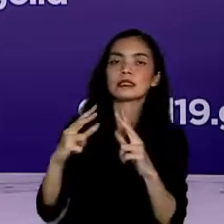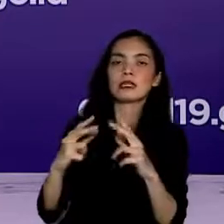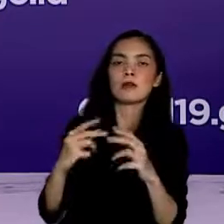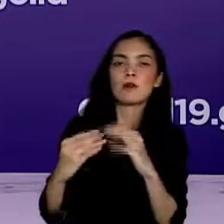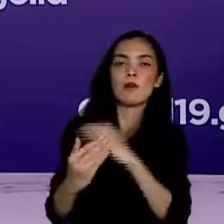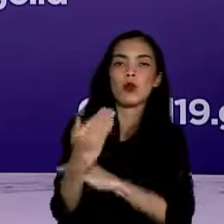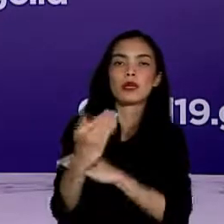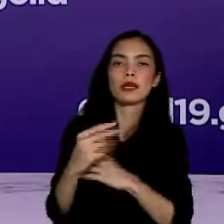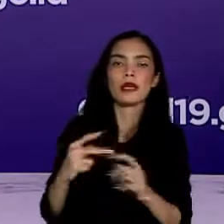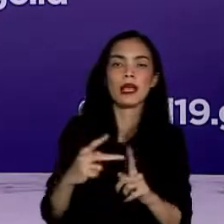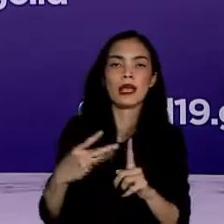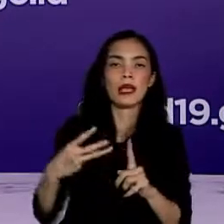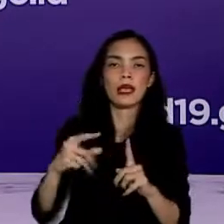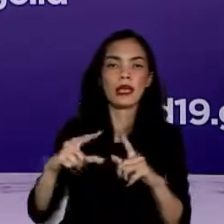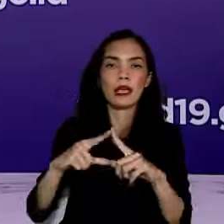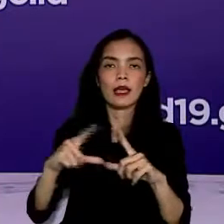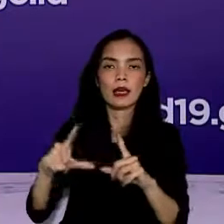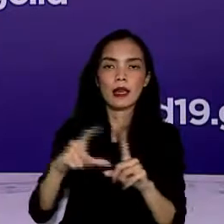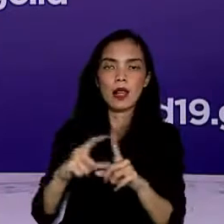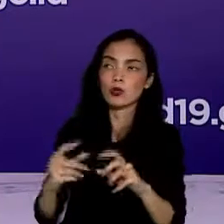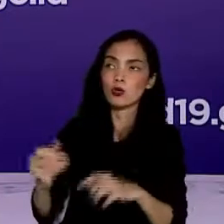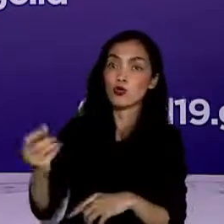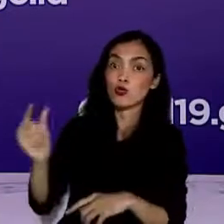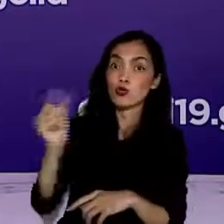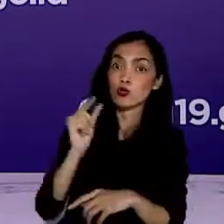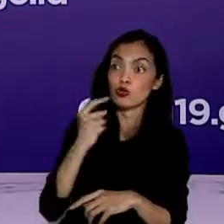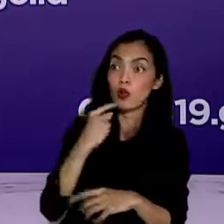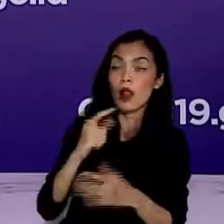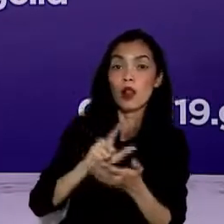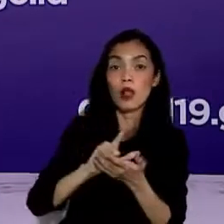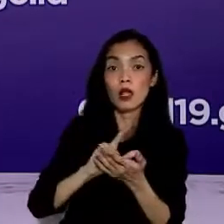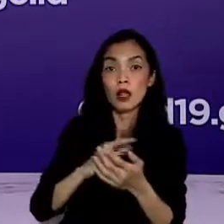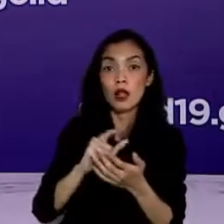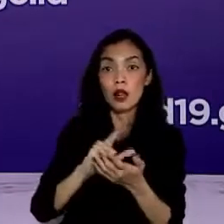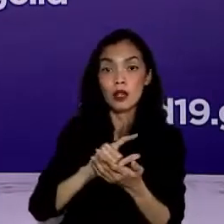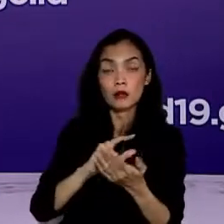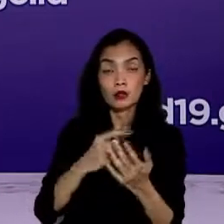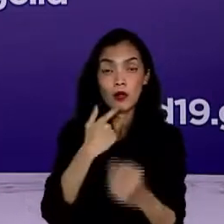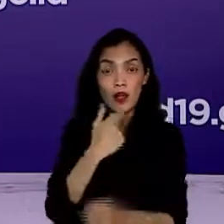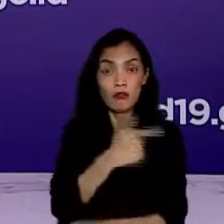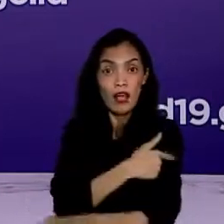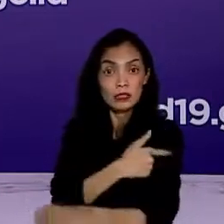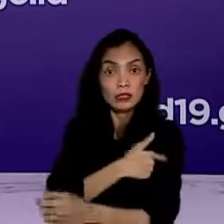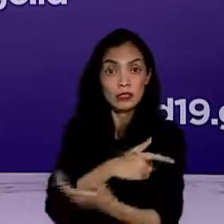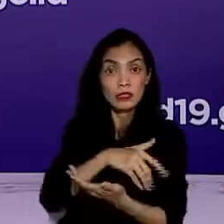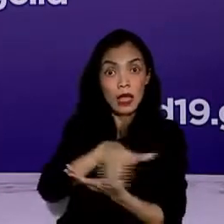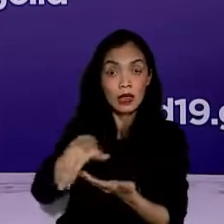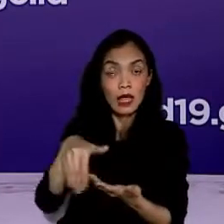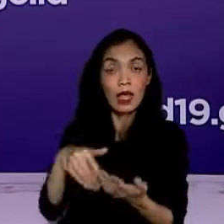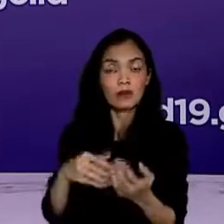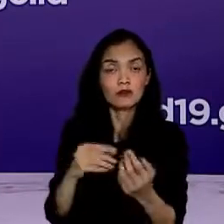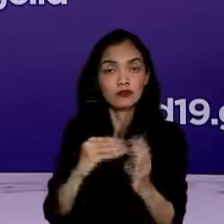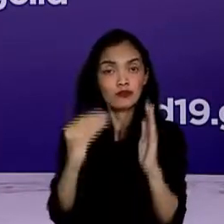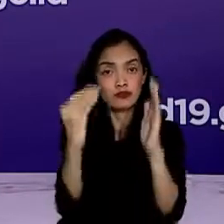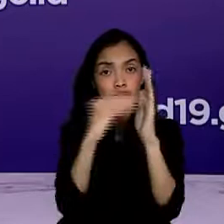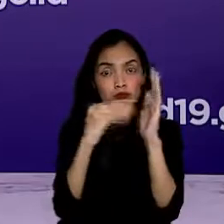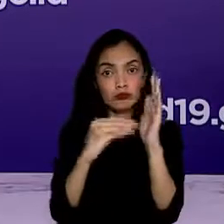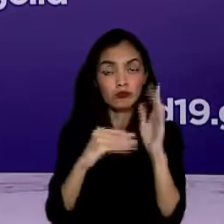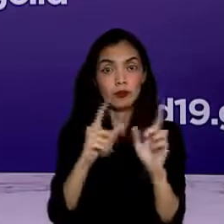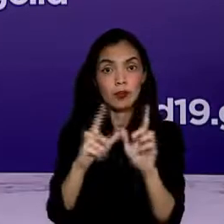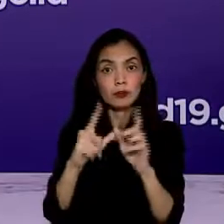Herald. Terima kasih atas usulan tentang pelaporan rutin data cakupan vaksinasi nasional kepada publik.